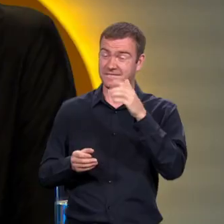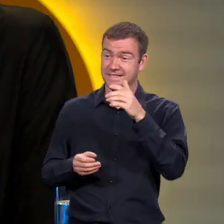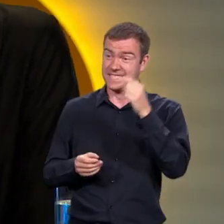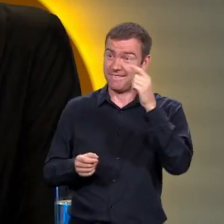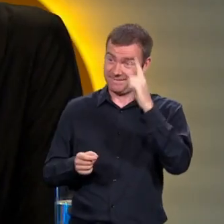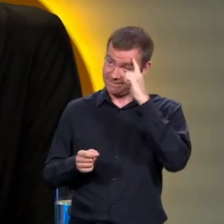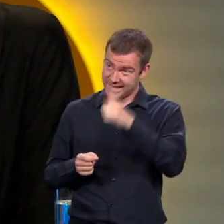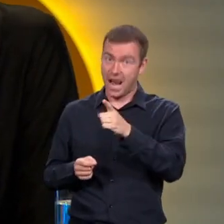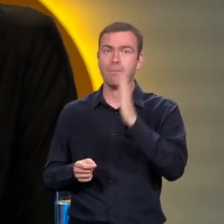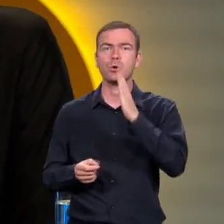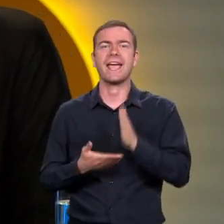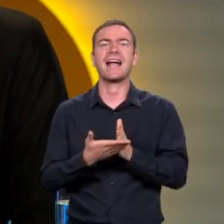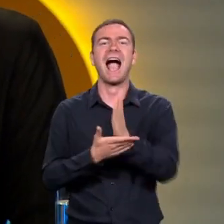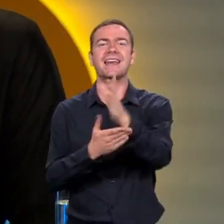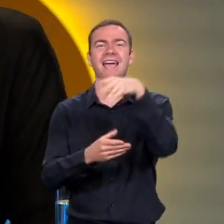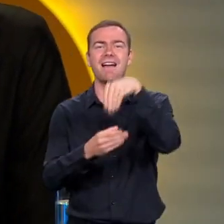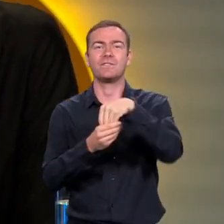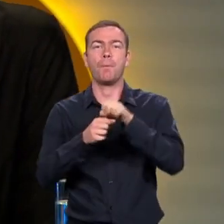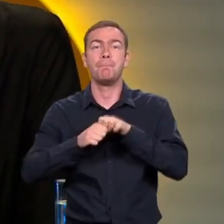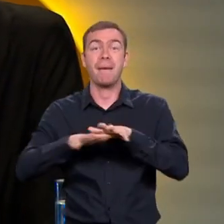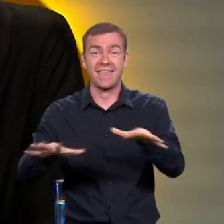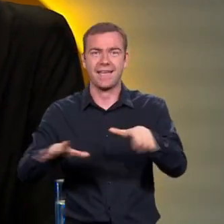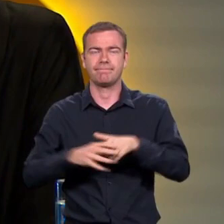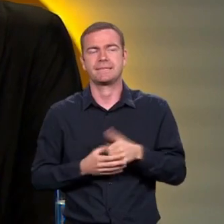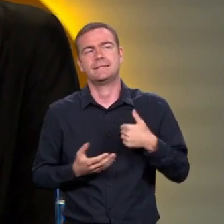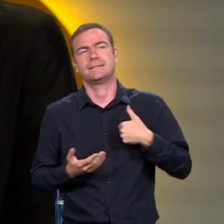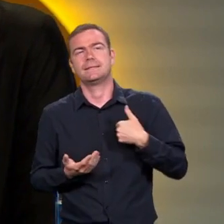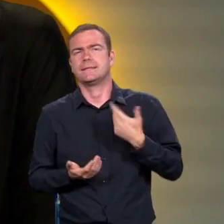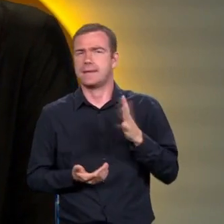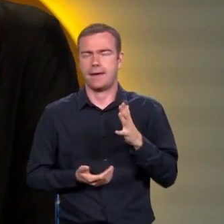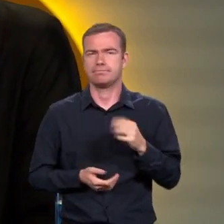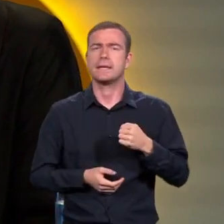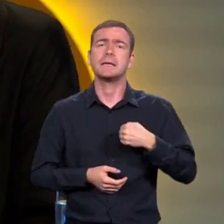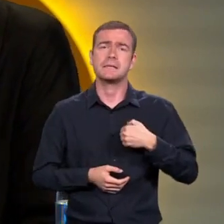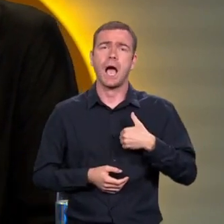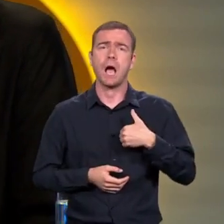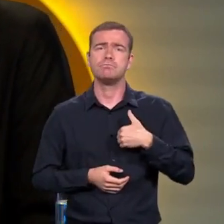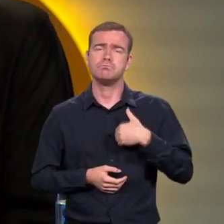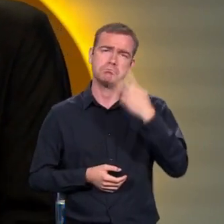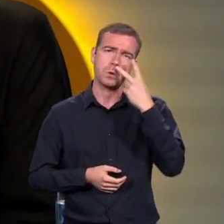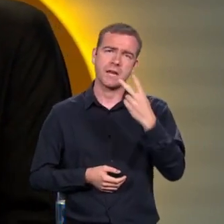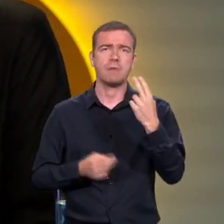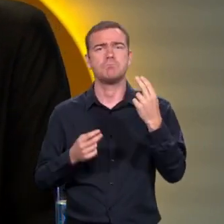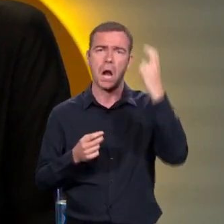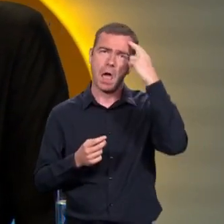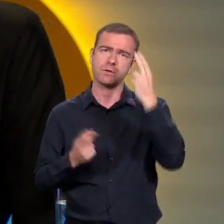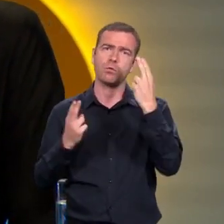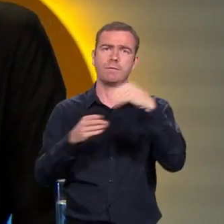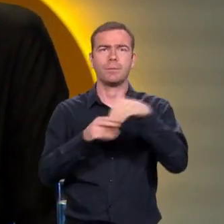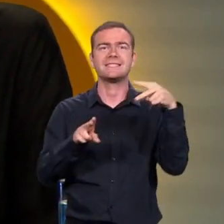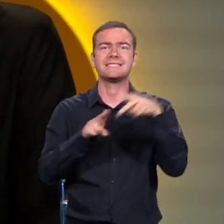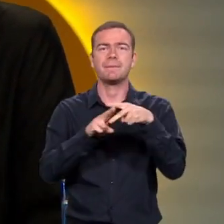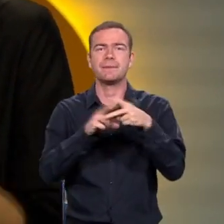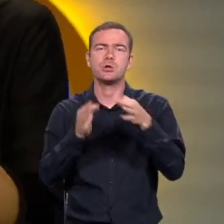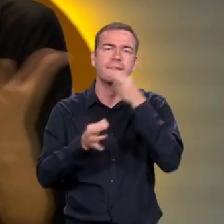kariéru? Nie. Nie, ale ja to beriem teda z toho pohľadu, že hlavne zabezpečujeme teda tie informácie